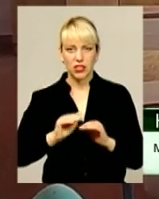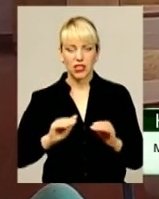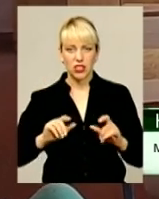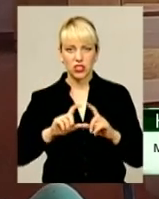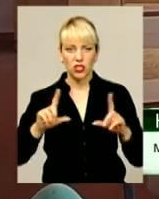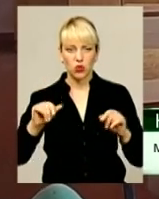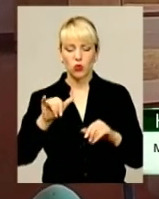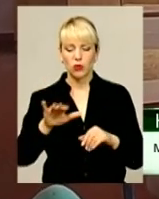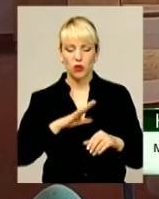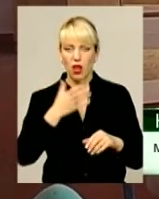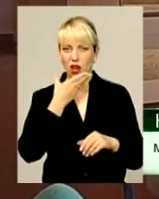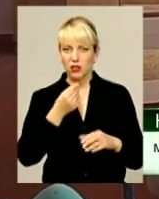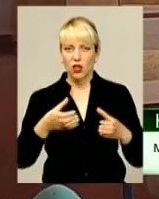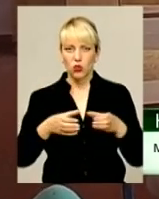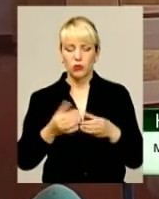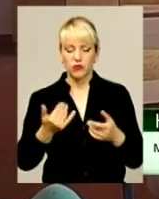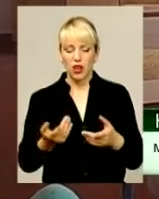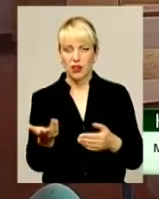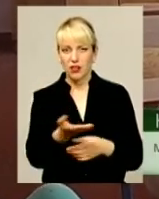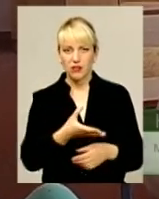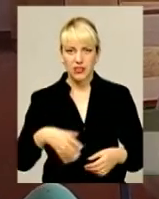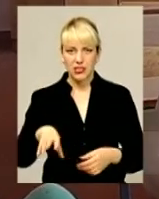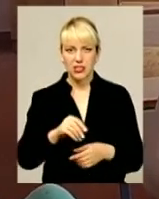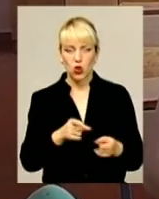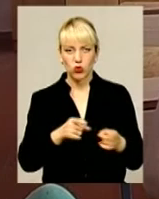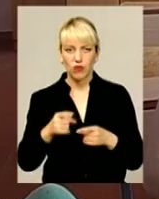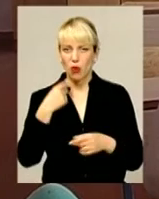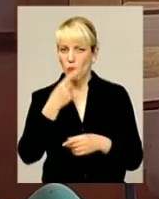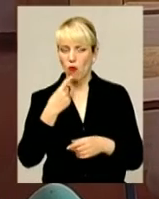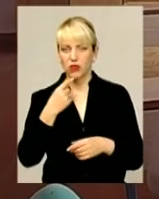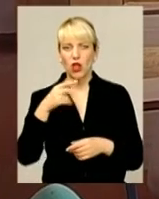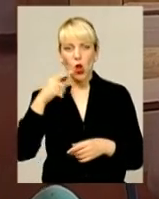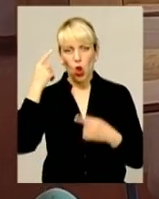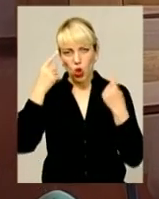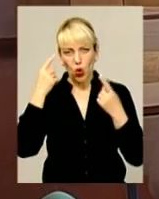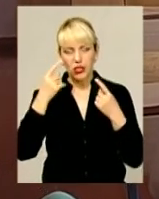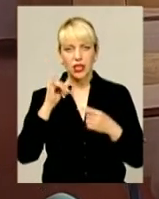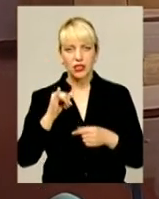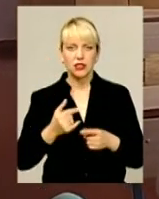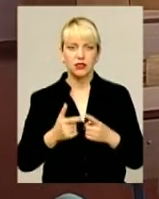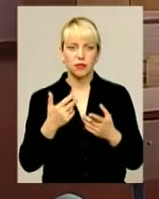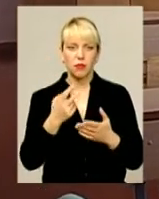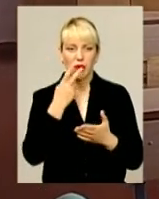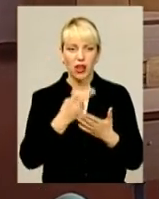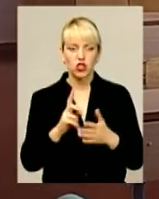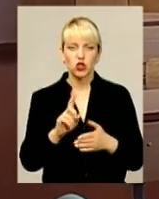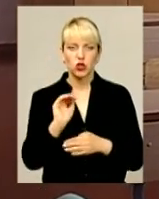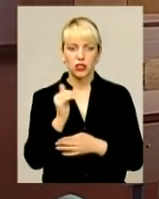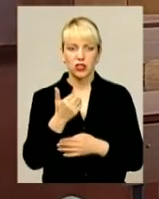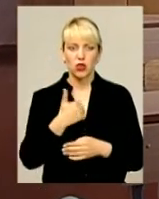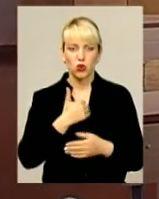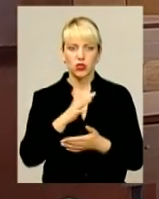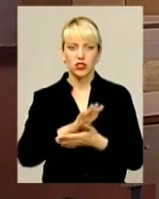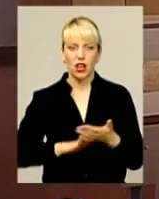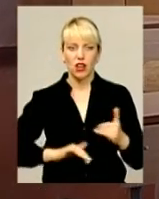були дуже добра група, їх вже готували як молиневий апарат, їх готували, логіку готували. І так само ми бачили, що дитина хоче